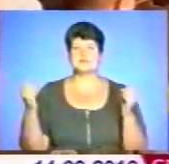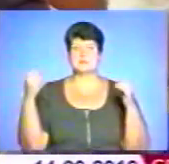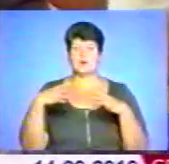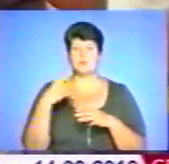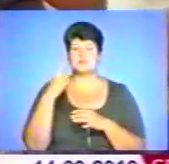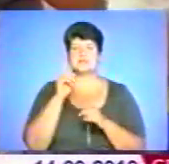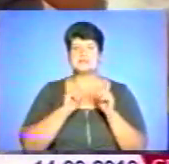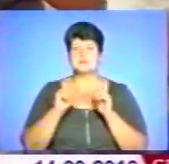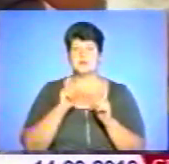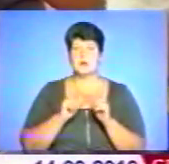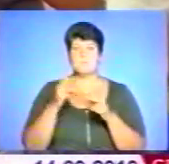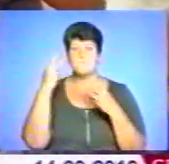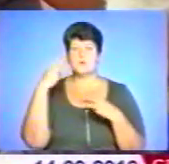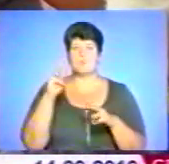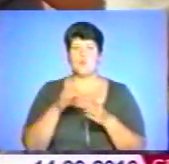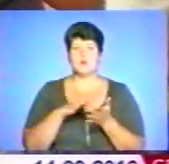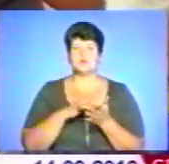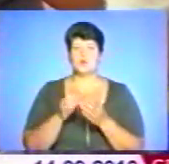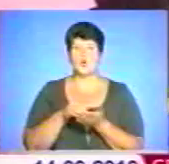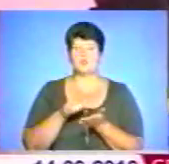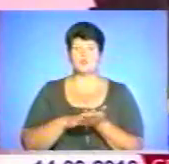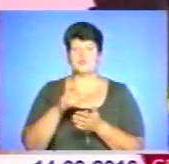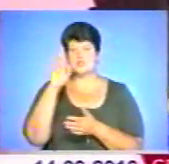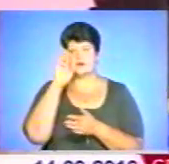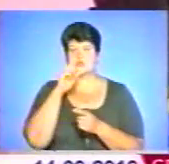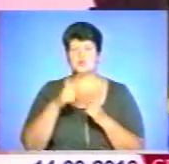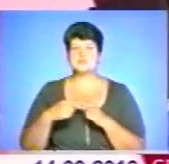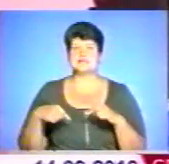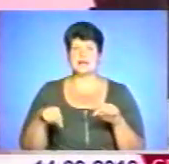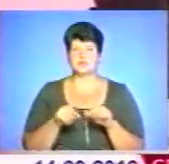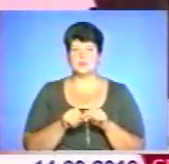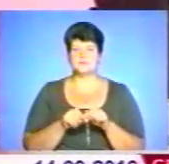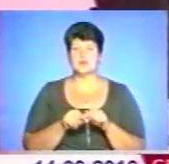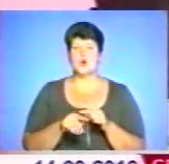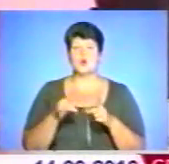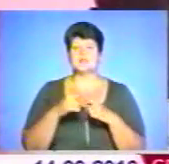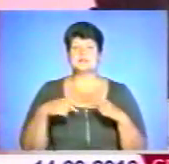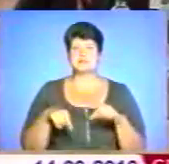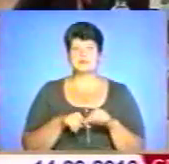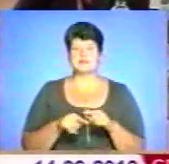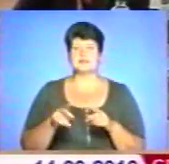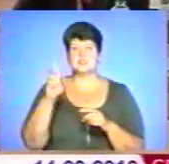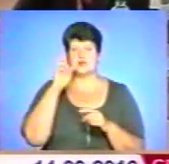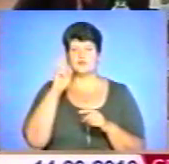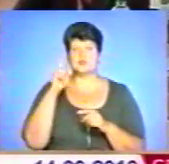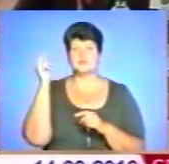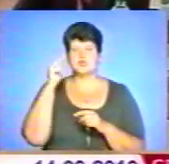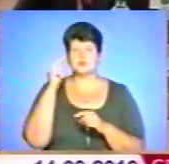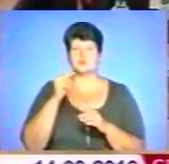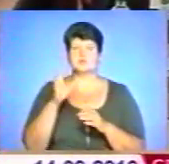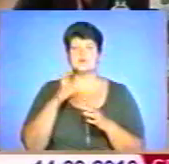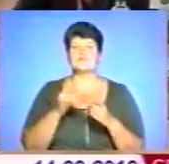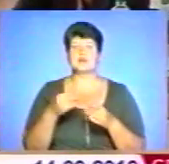«Модернізація бухгалтерського обліку в державному секторі. Облік та оцінка активів». Організатори Державної навчально-наукової установи Академія